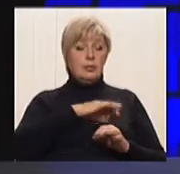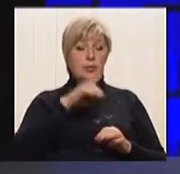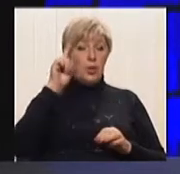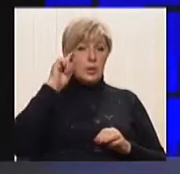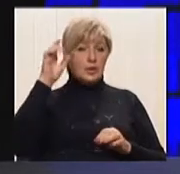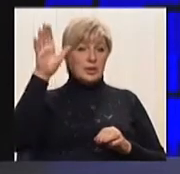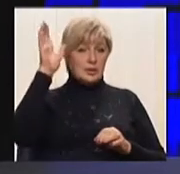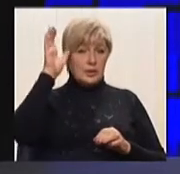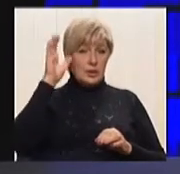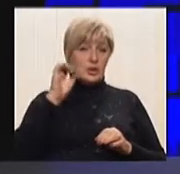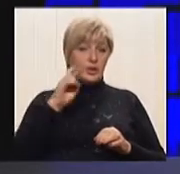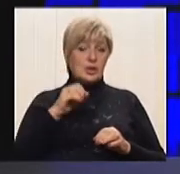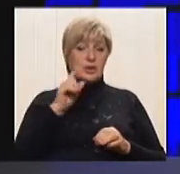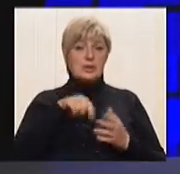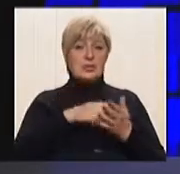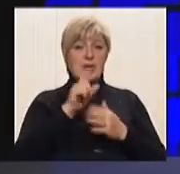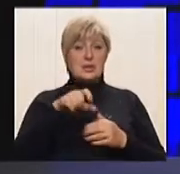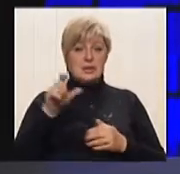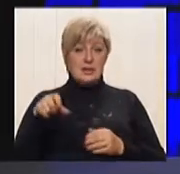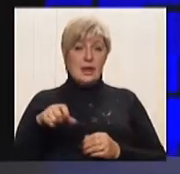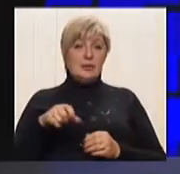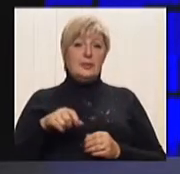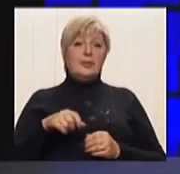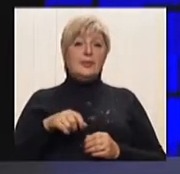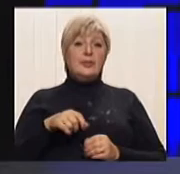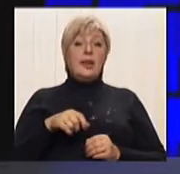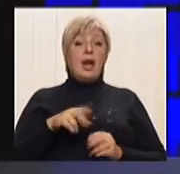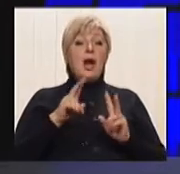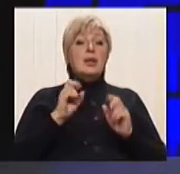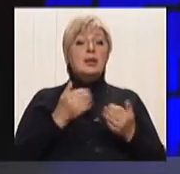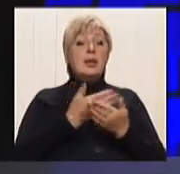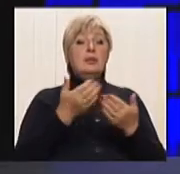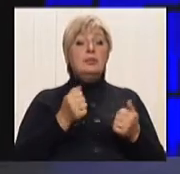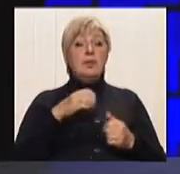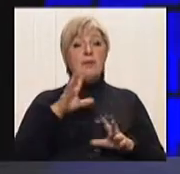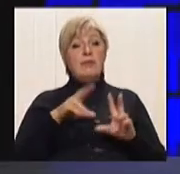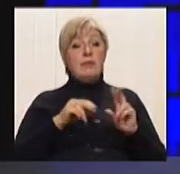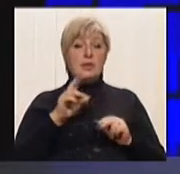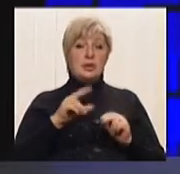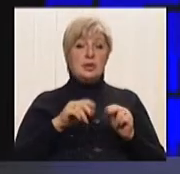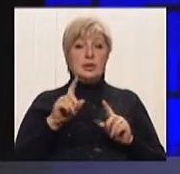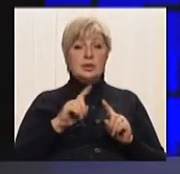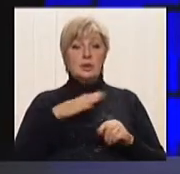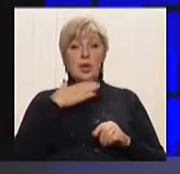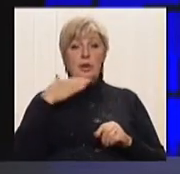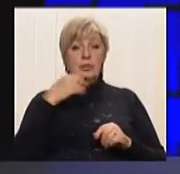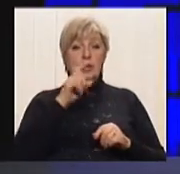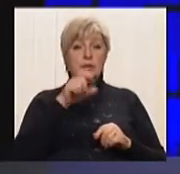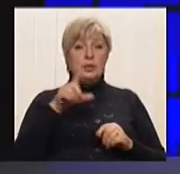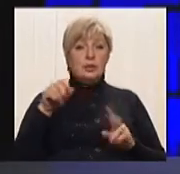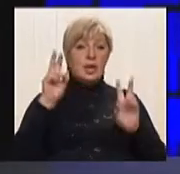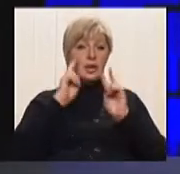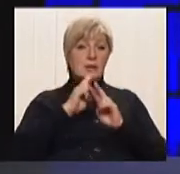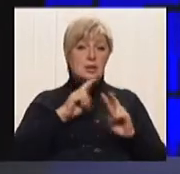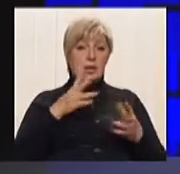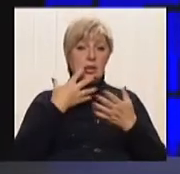правову допомогу у нашому місті. Пане Геннадію, як ви вважаєте, ви говорите про те, що дуже багато людей, вони не знають